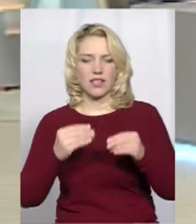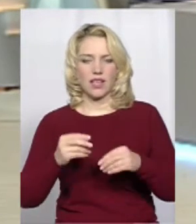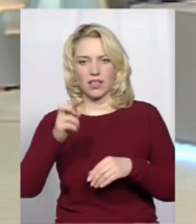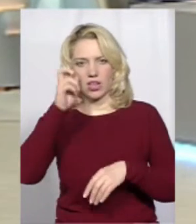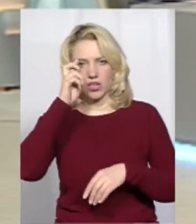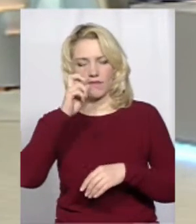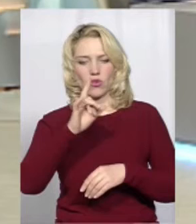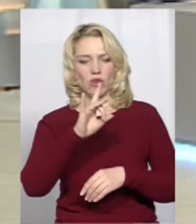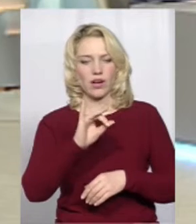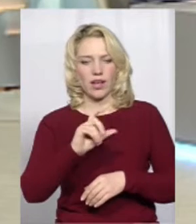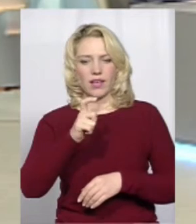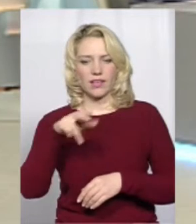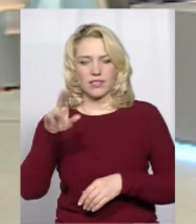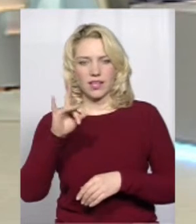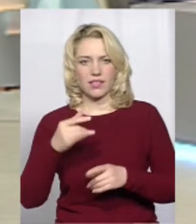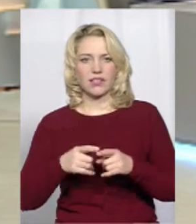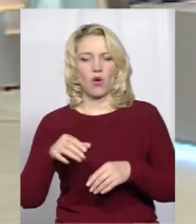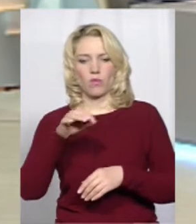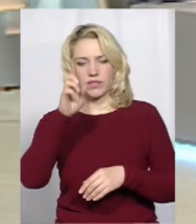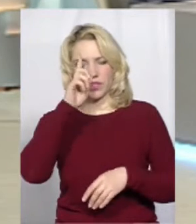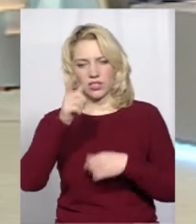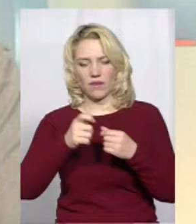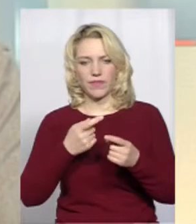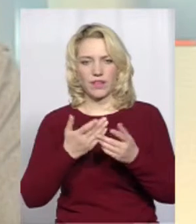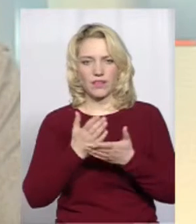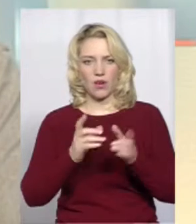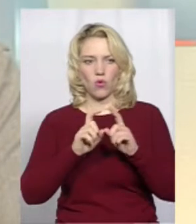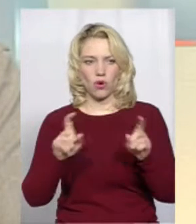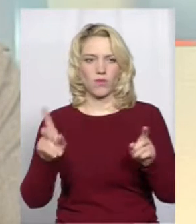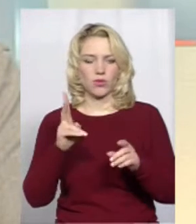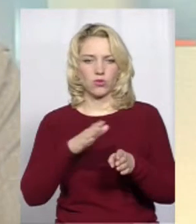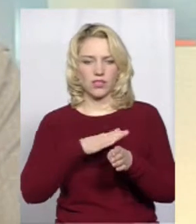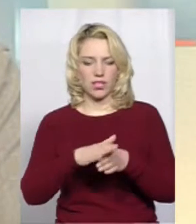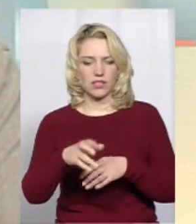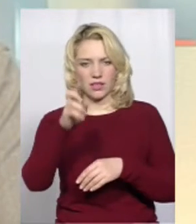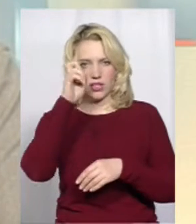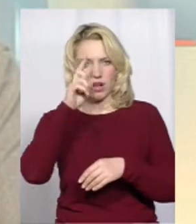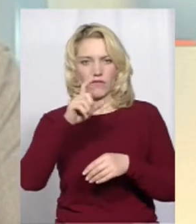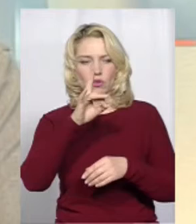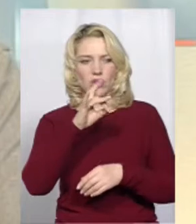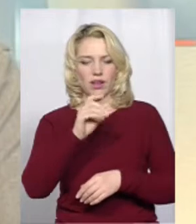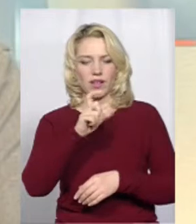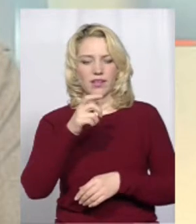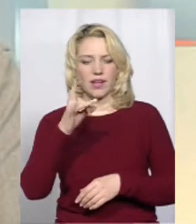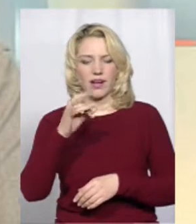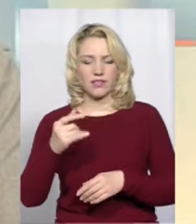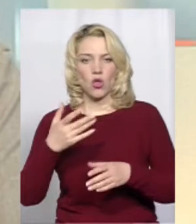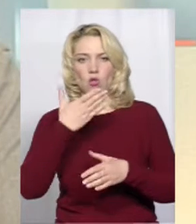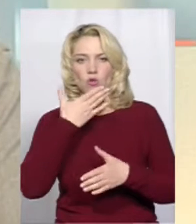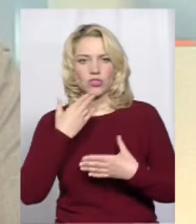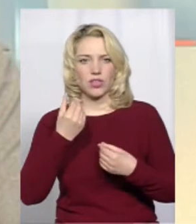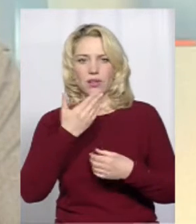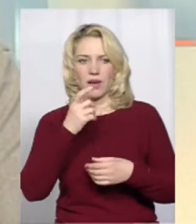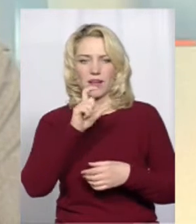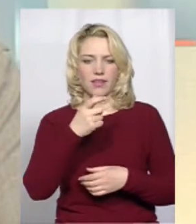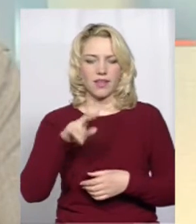Обласна державна адміністрація теж є державним органом, який здійснює державну реєстрацію, але просто вони ще не внесені в ЄДР. Тобто змін